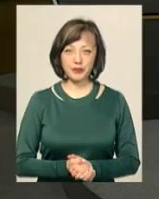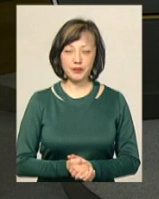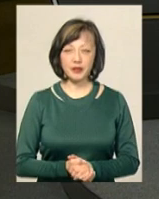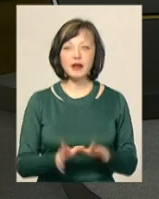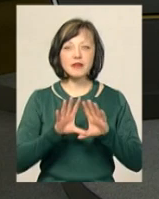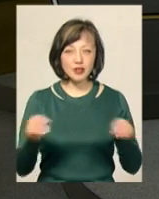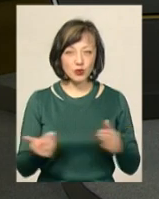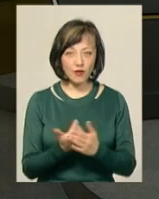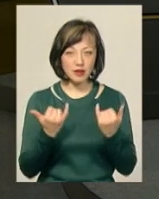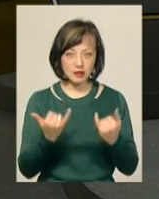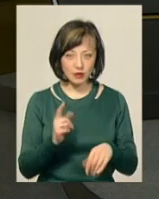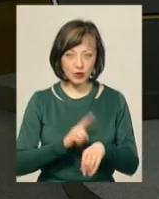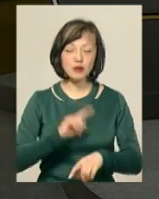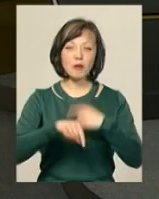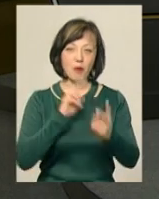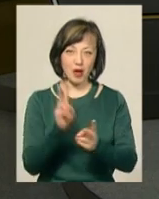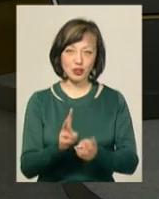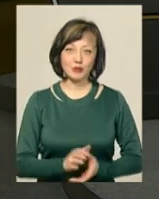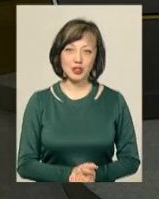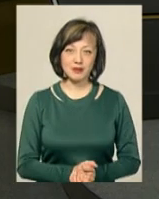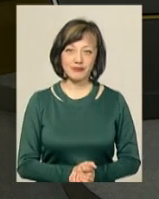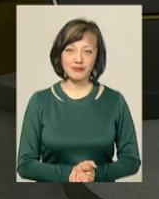Це всі новини на цю годину. Побачимось.